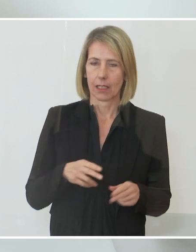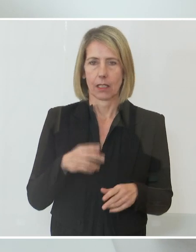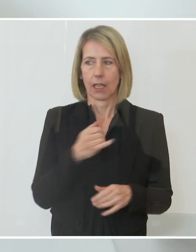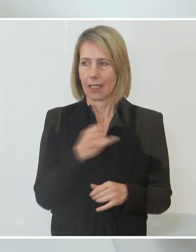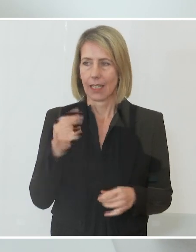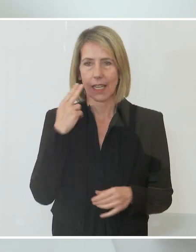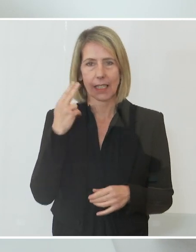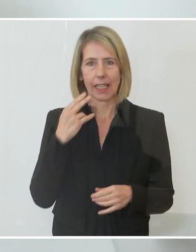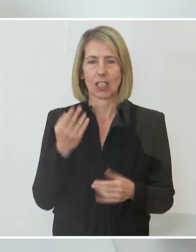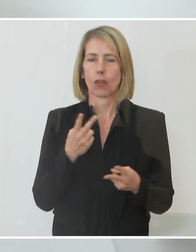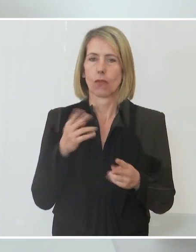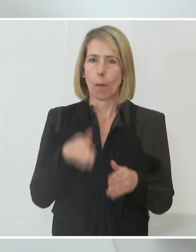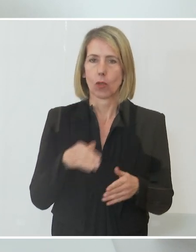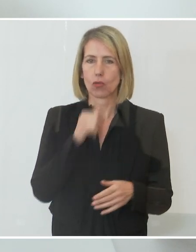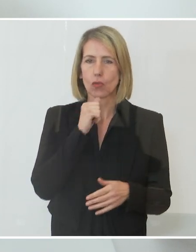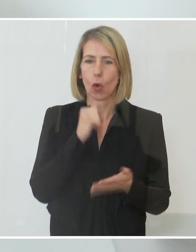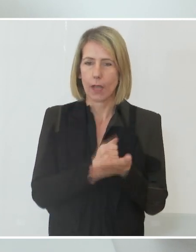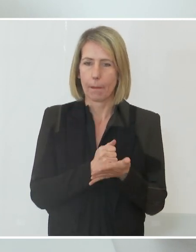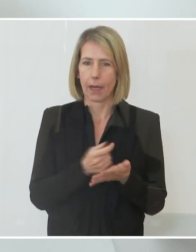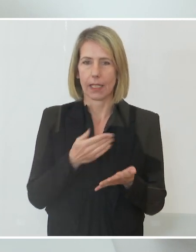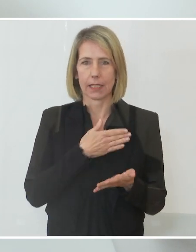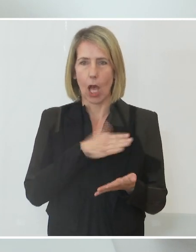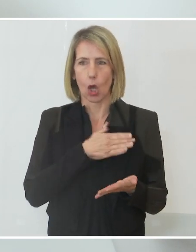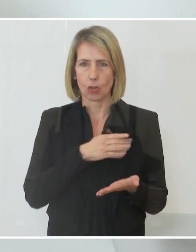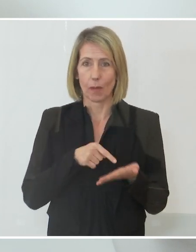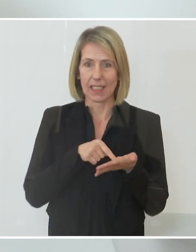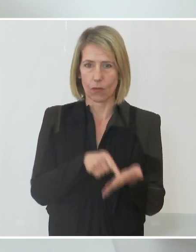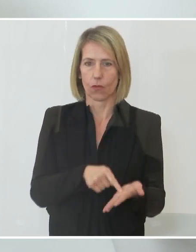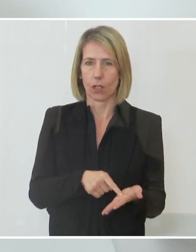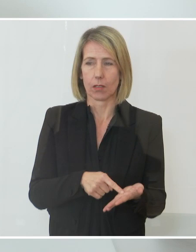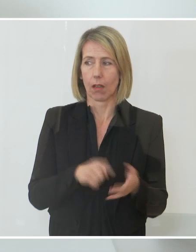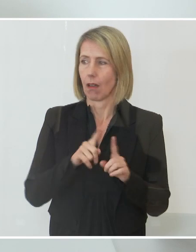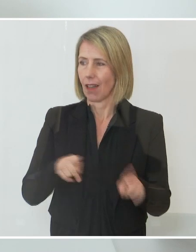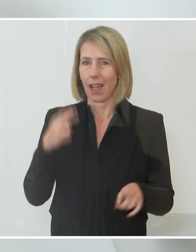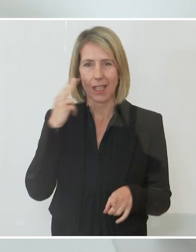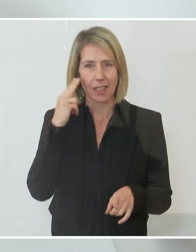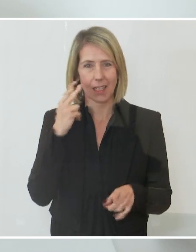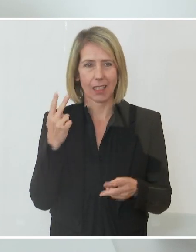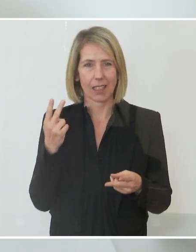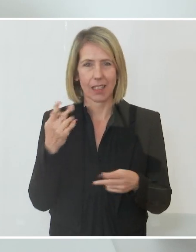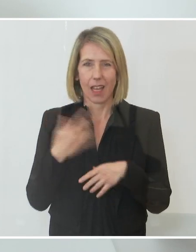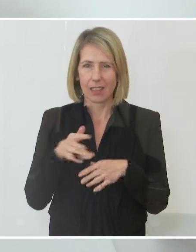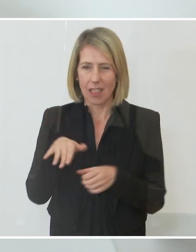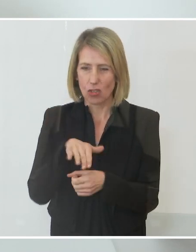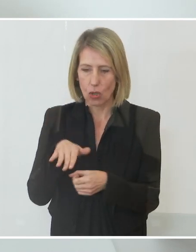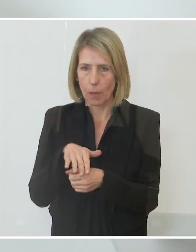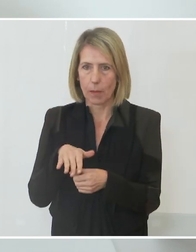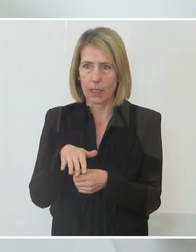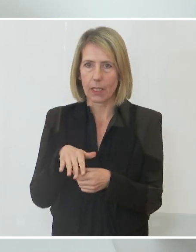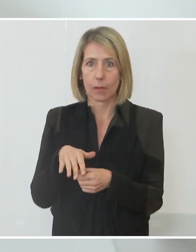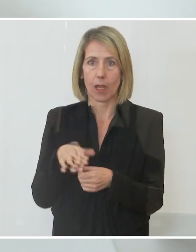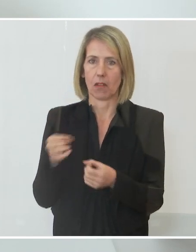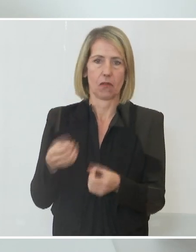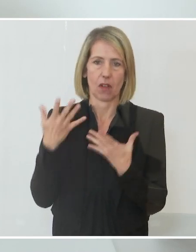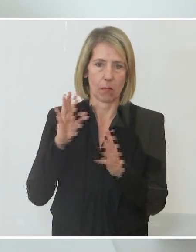den grünen Pass und den Ausweis hat vorzeigen müssen. Und jeder kennt auch die Gastronomiebetriebe, wo das nicht der Fall war. Damit muss jetzt